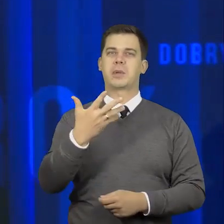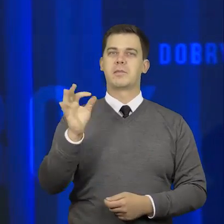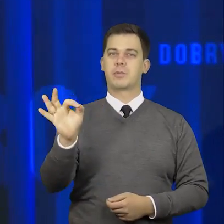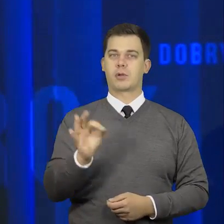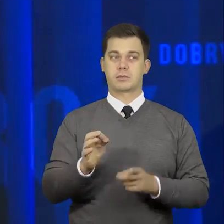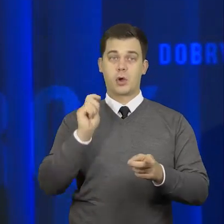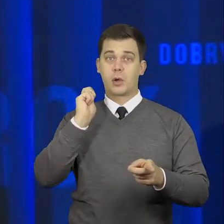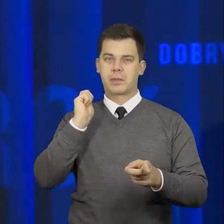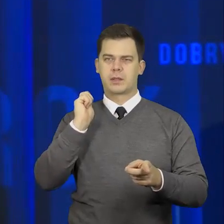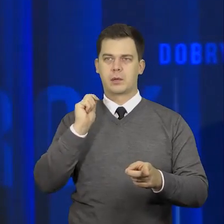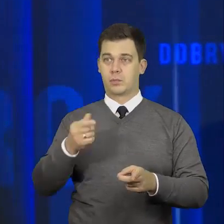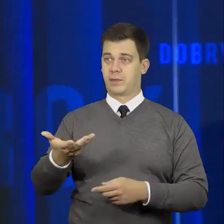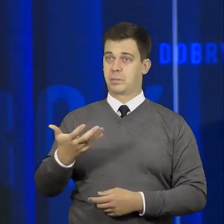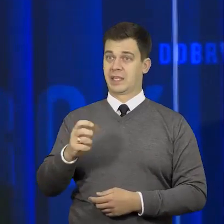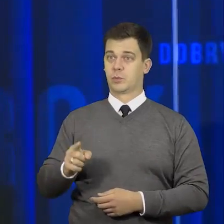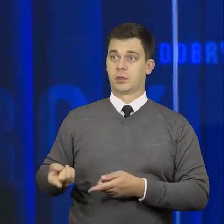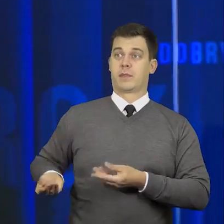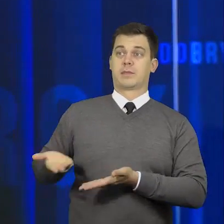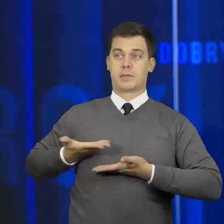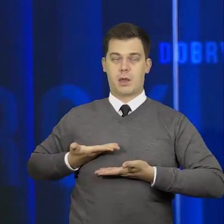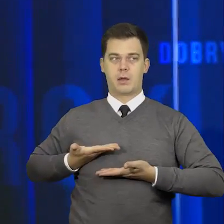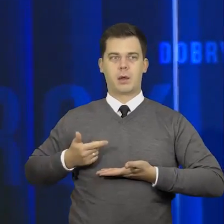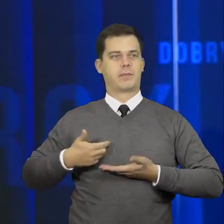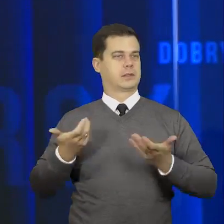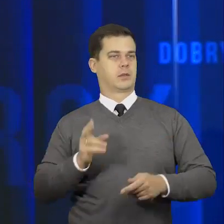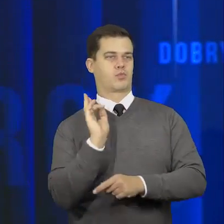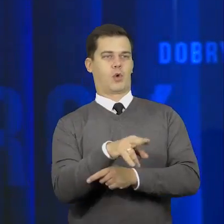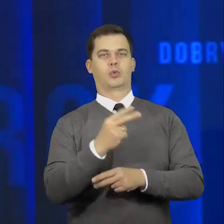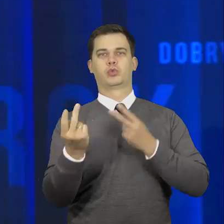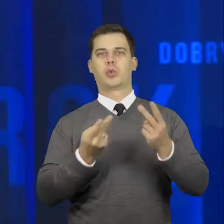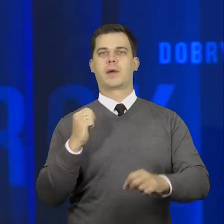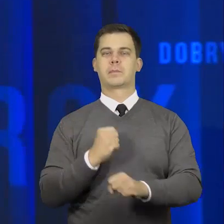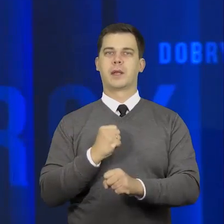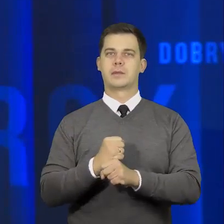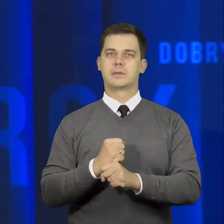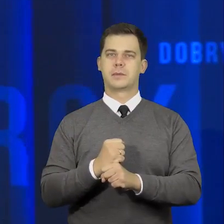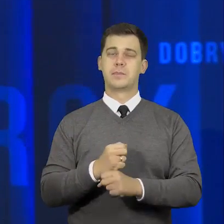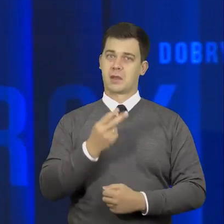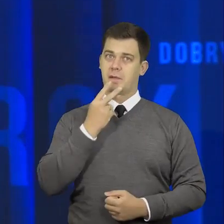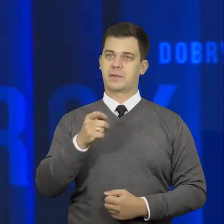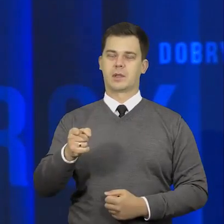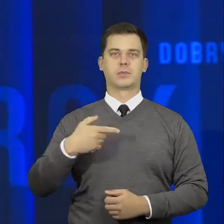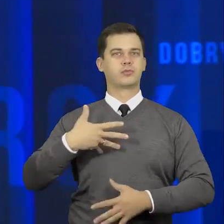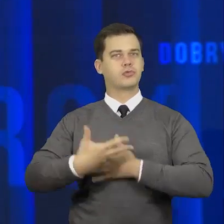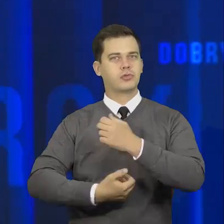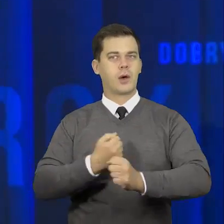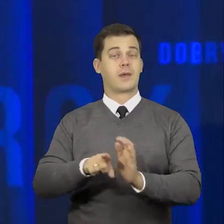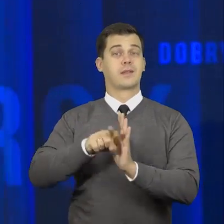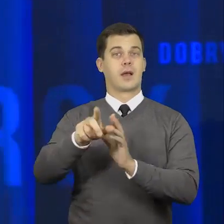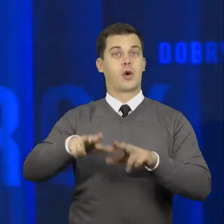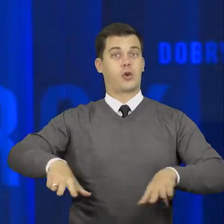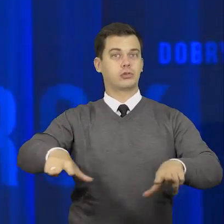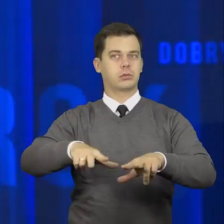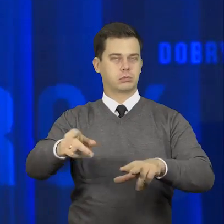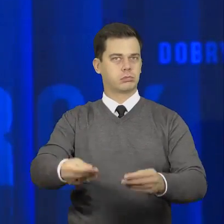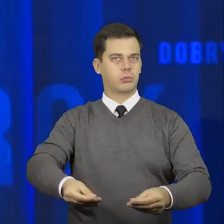% z nich zadeklarowało podjęcie zatrudnienia. Nasze wysiłki i działania na rzecz rodzin